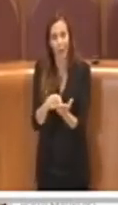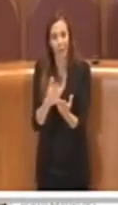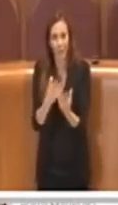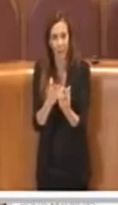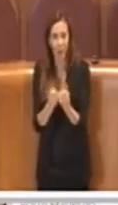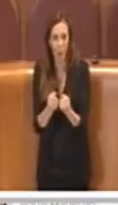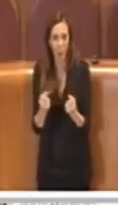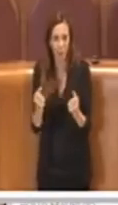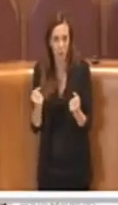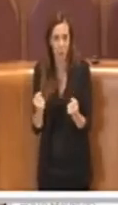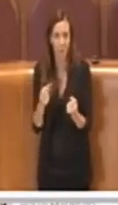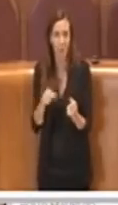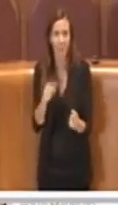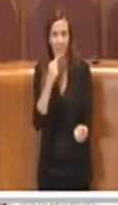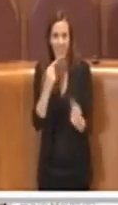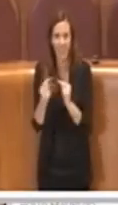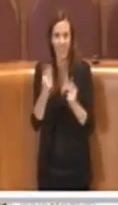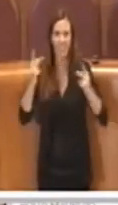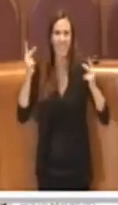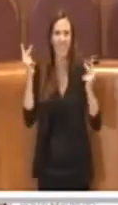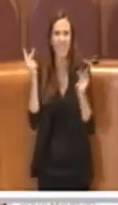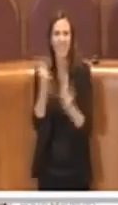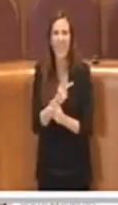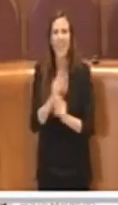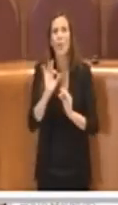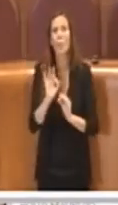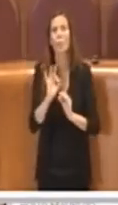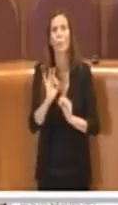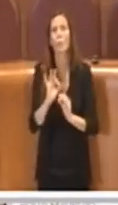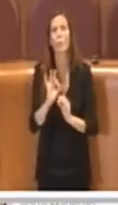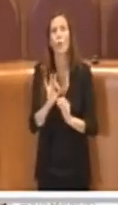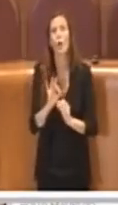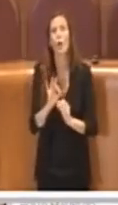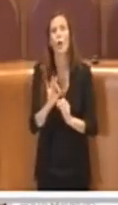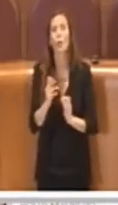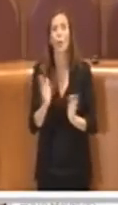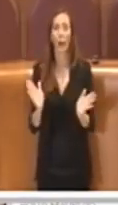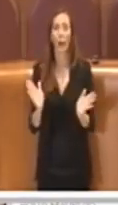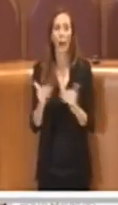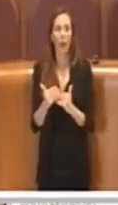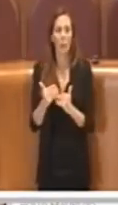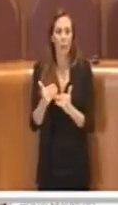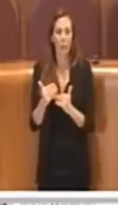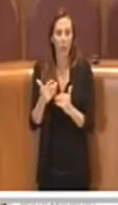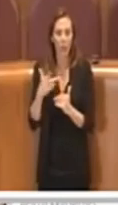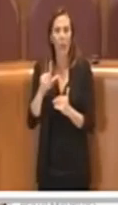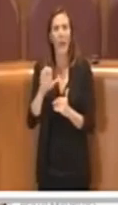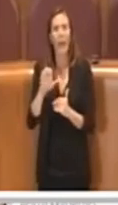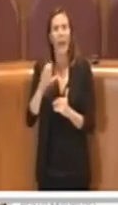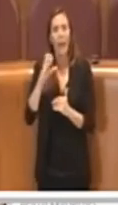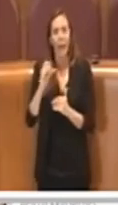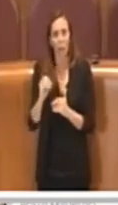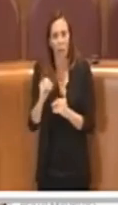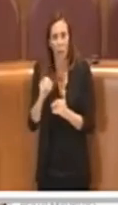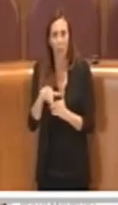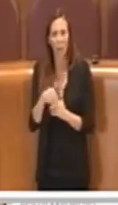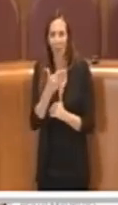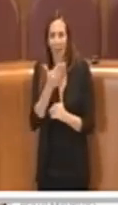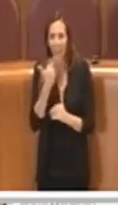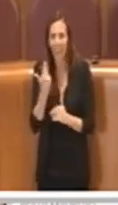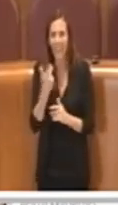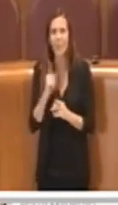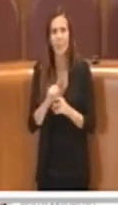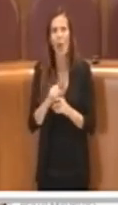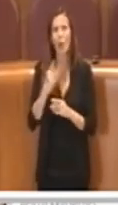Posso dire che si è trattato di un vero e proprio caso da manuale di Camera dell'Eco in cui tra l'altro non sono mancate neanche le voci degli